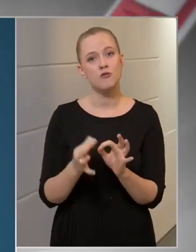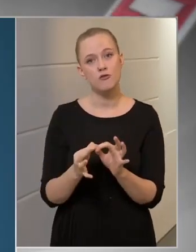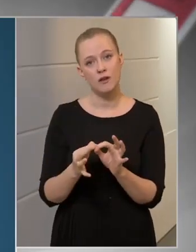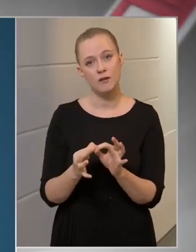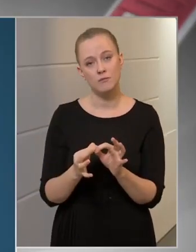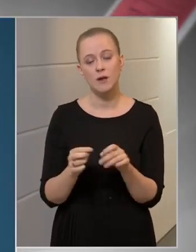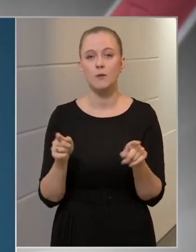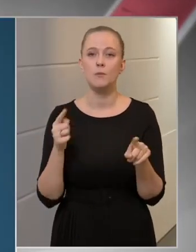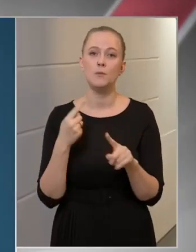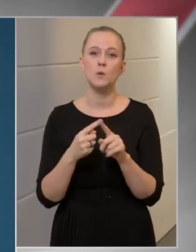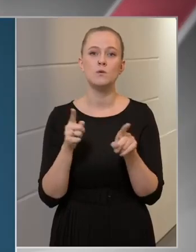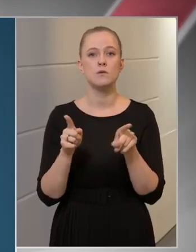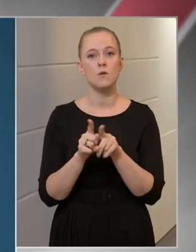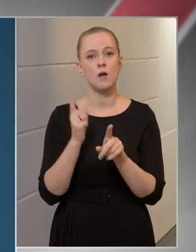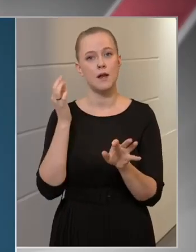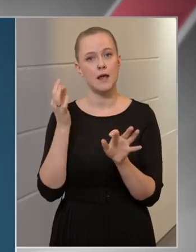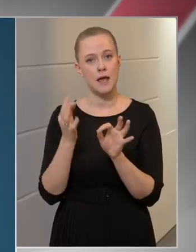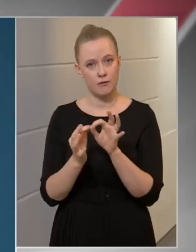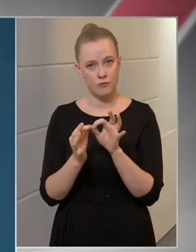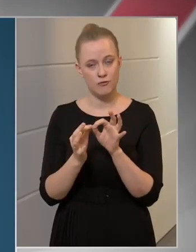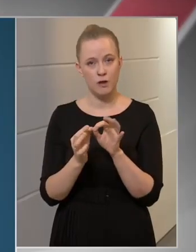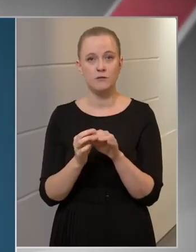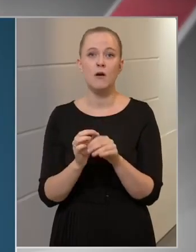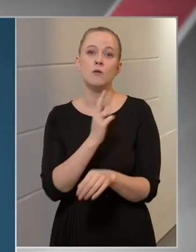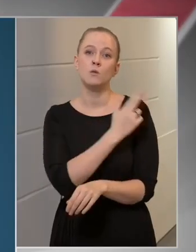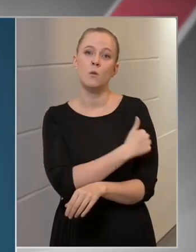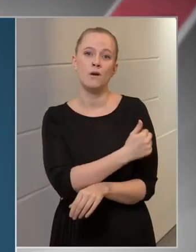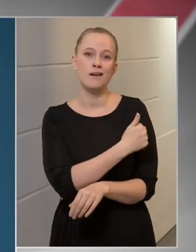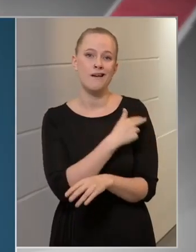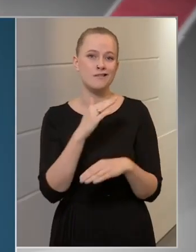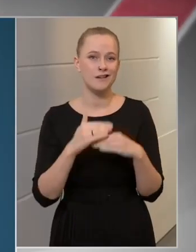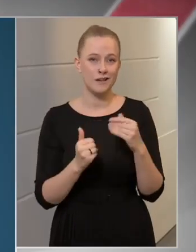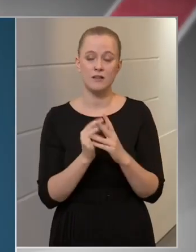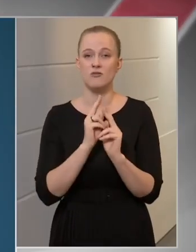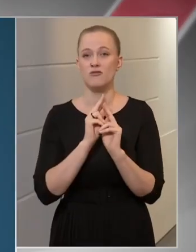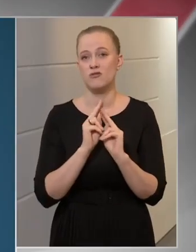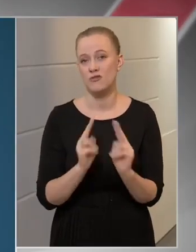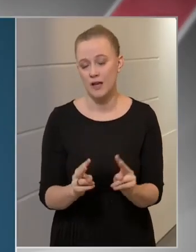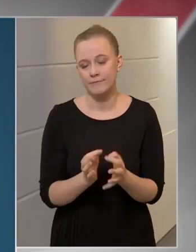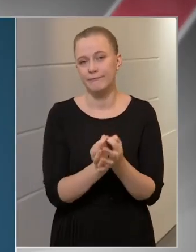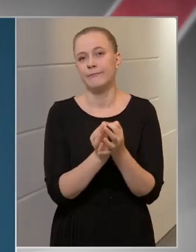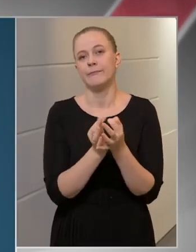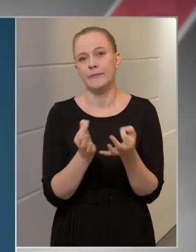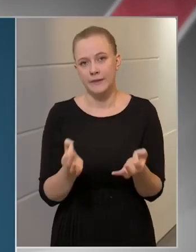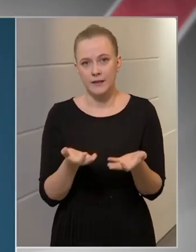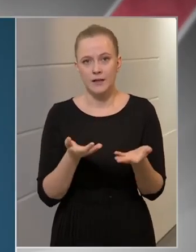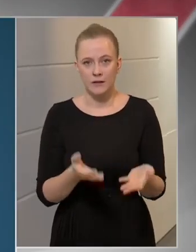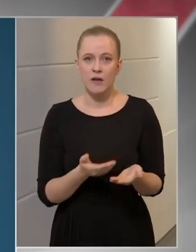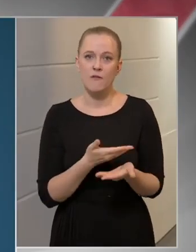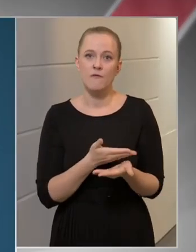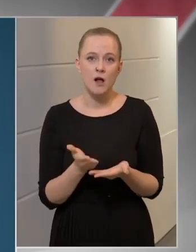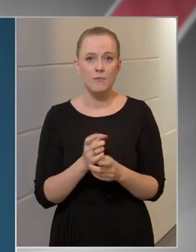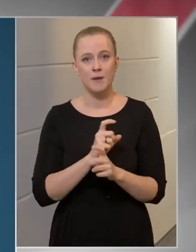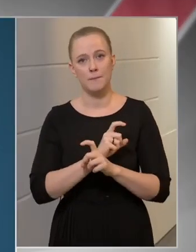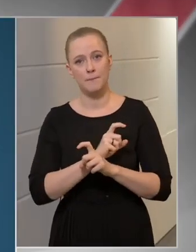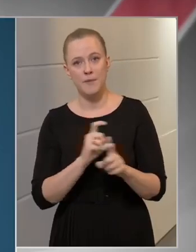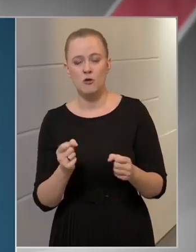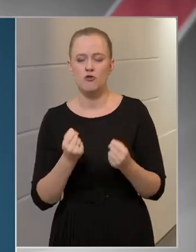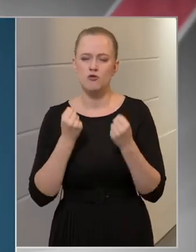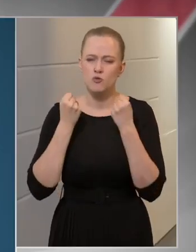azokban az esetekben, amikor kórházi kezelésre van szükség, akkor nyilvánvalóan valami miatt